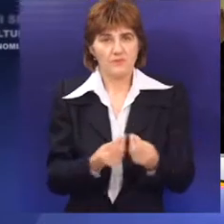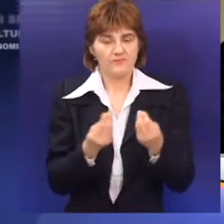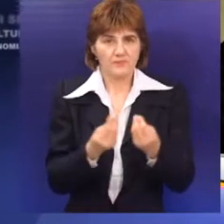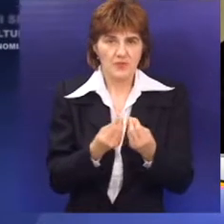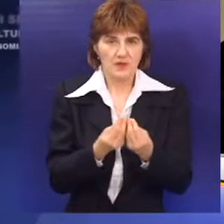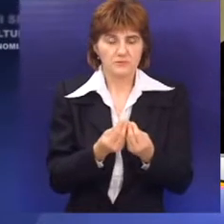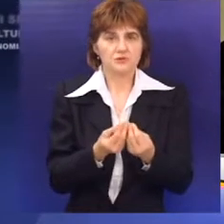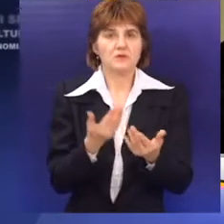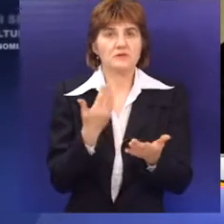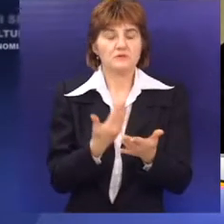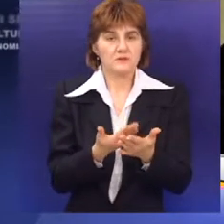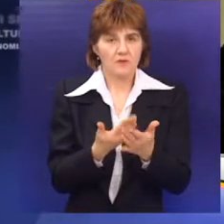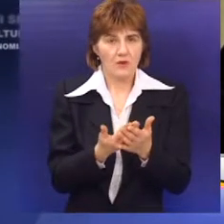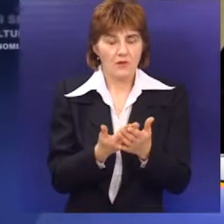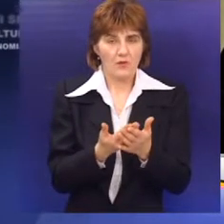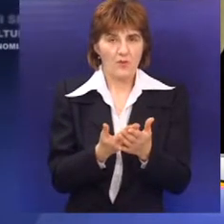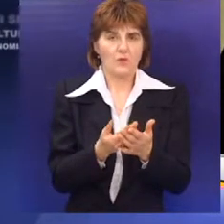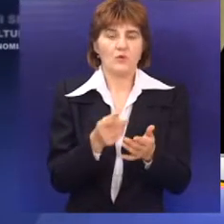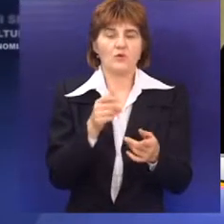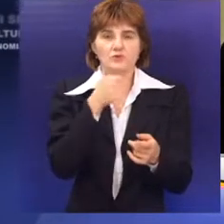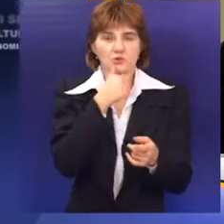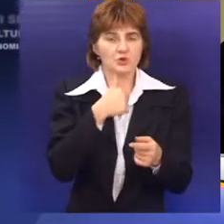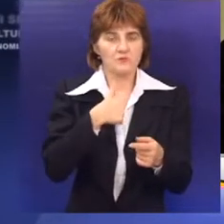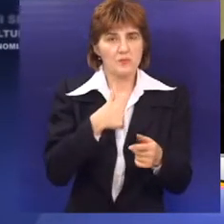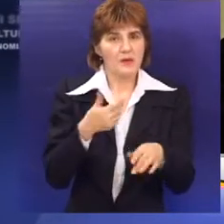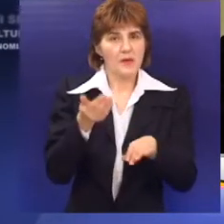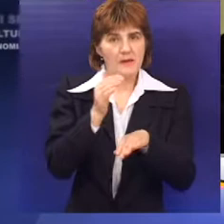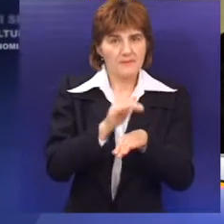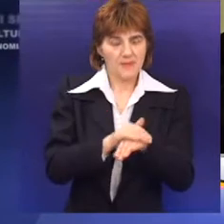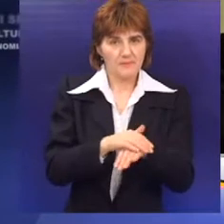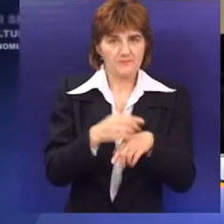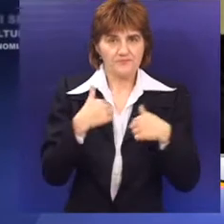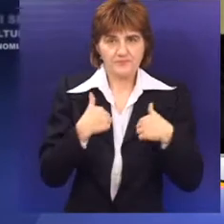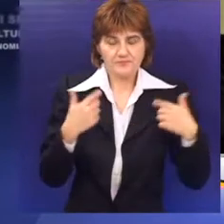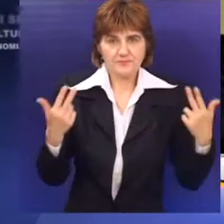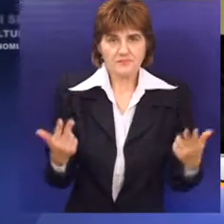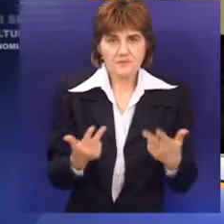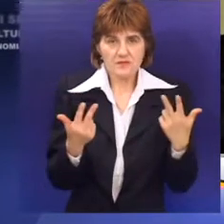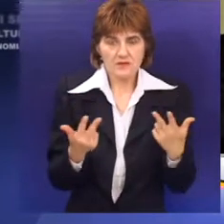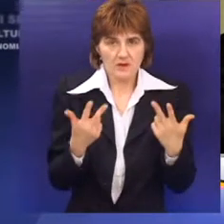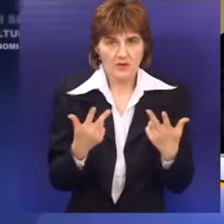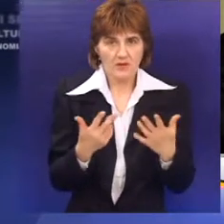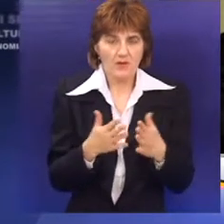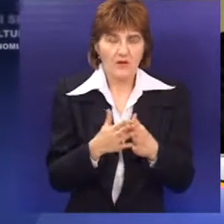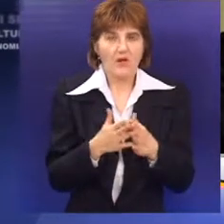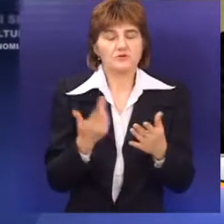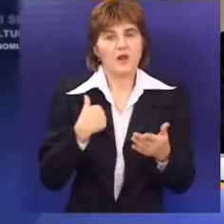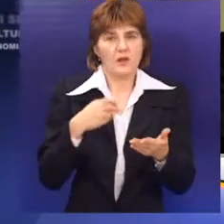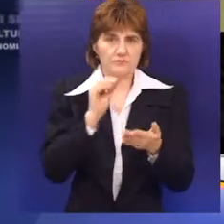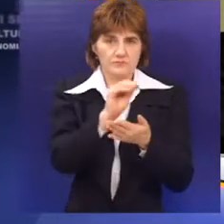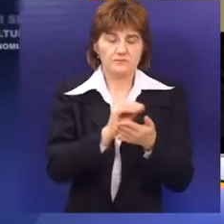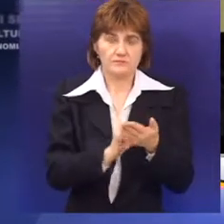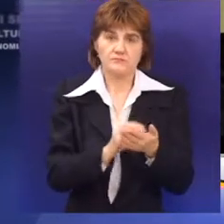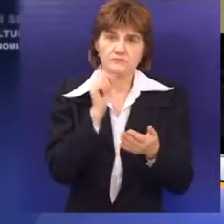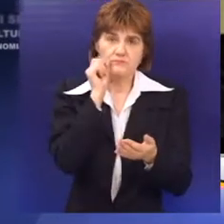nelagodu. Isto tako ono što smo primetili, možda nam je onako malo podatak